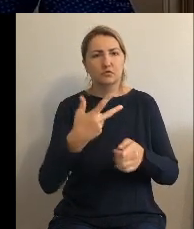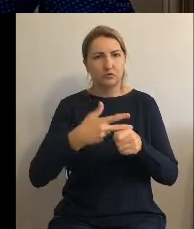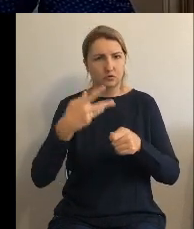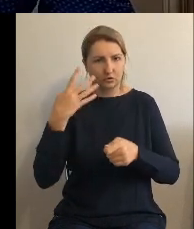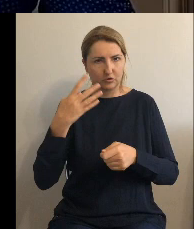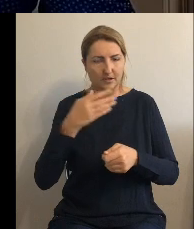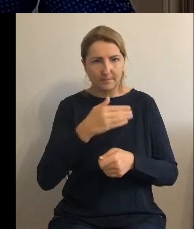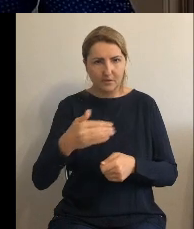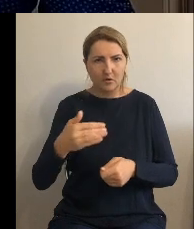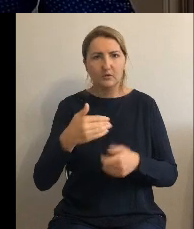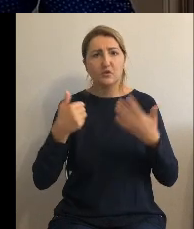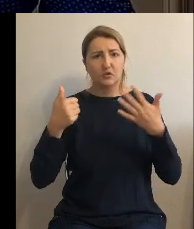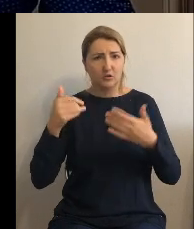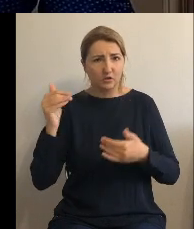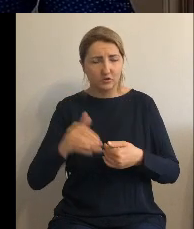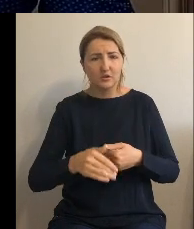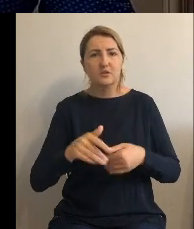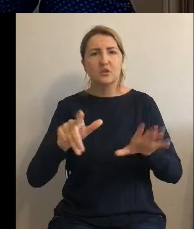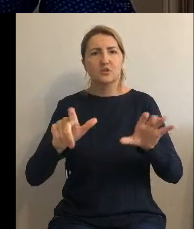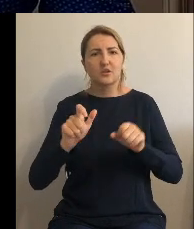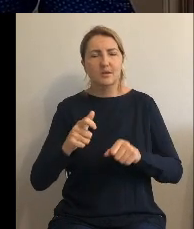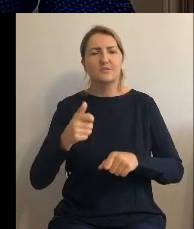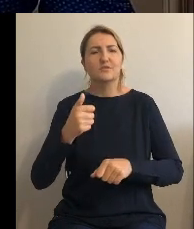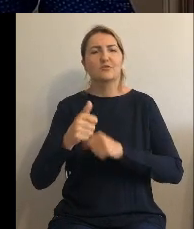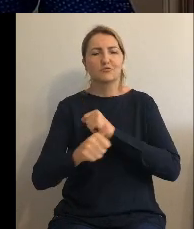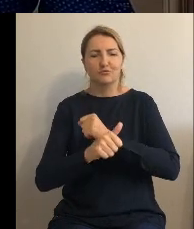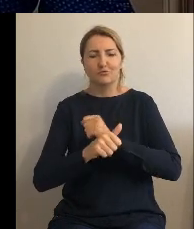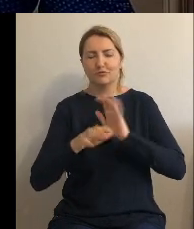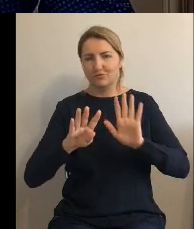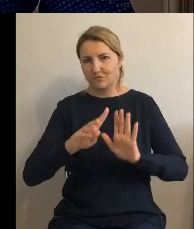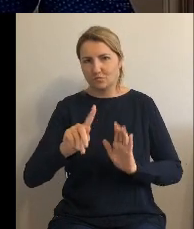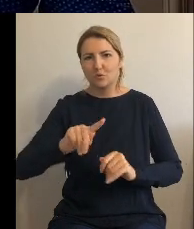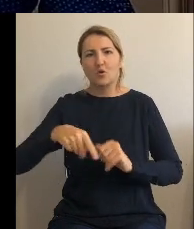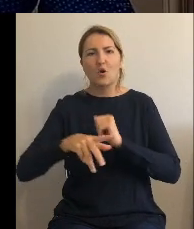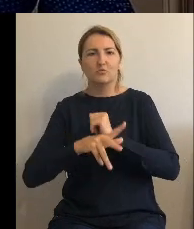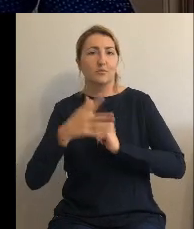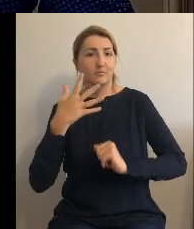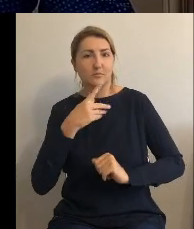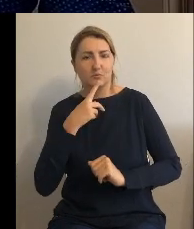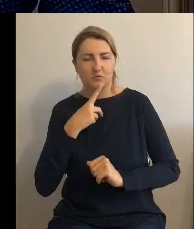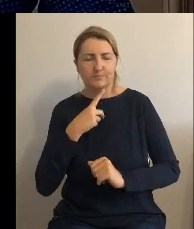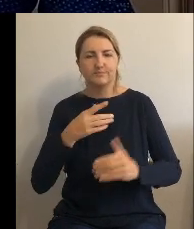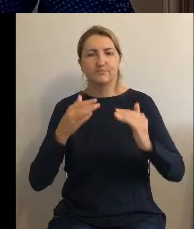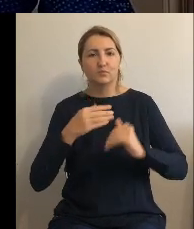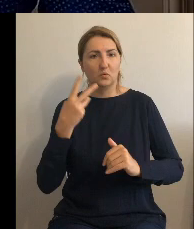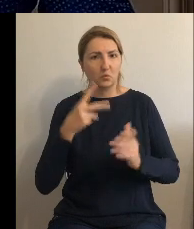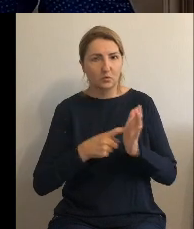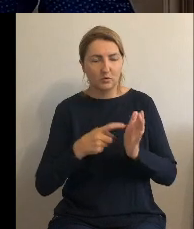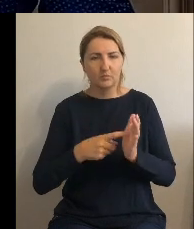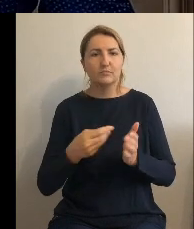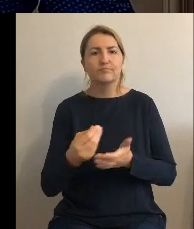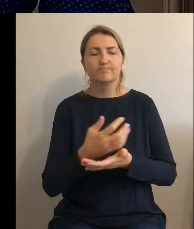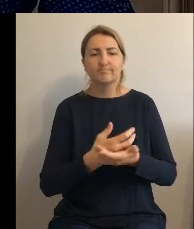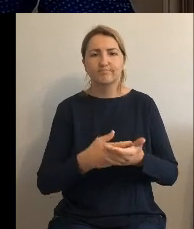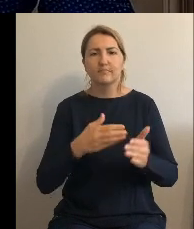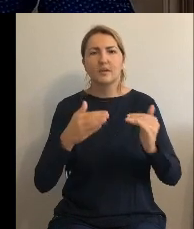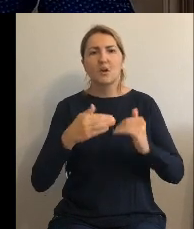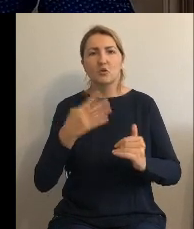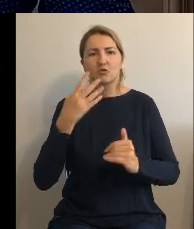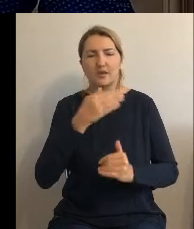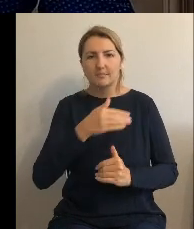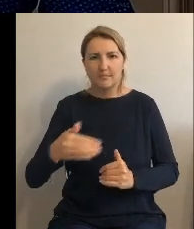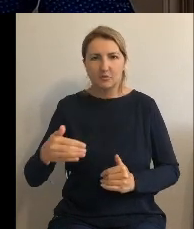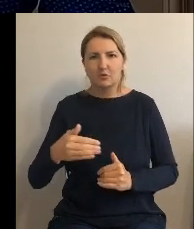769,85 zł. Punkt drugi. Dochody majątkowe w wysokości 4 mln 921